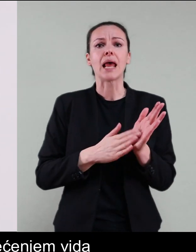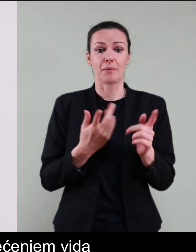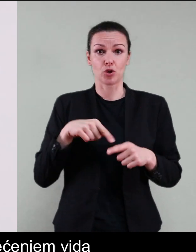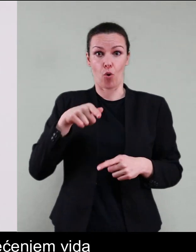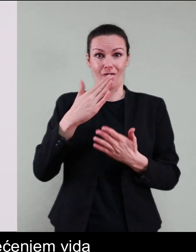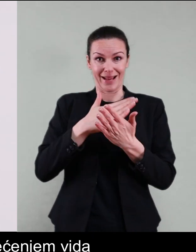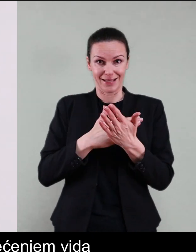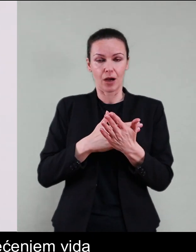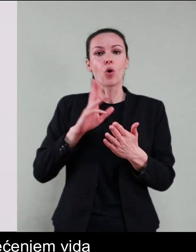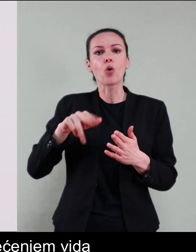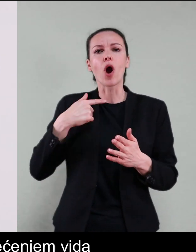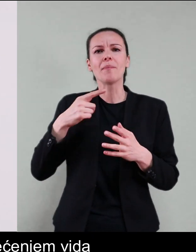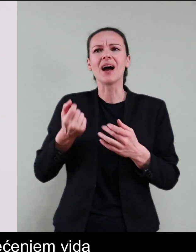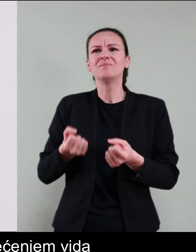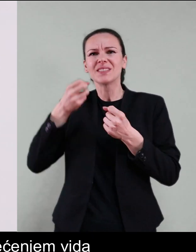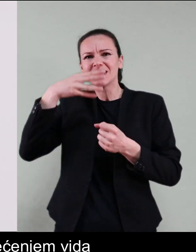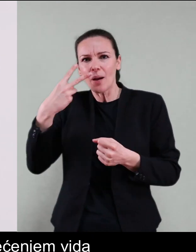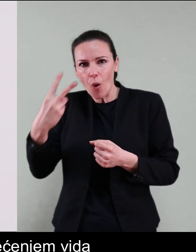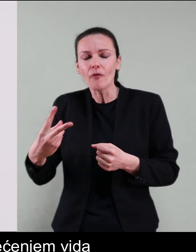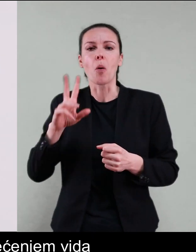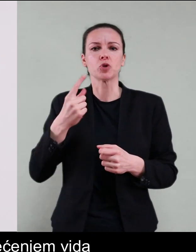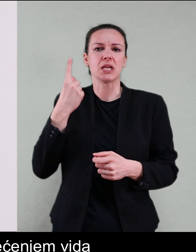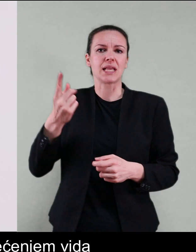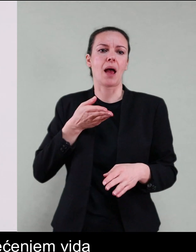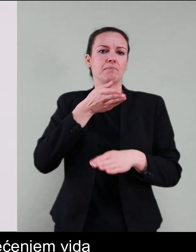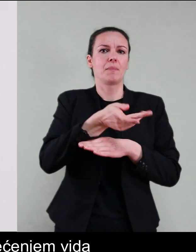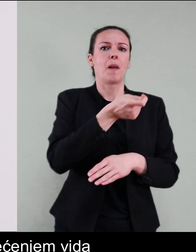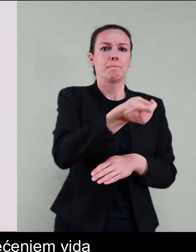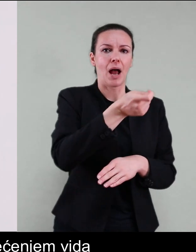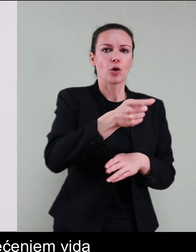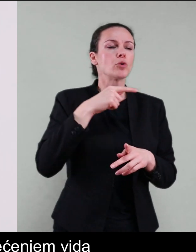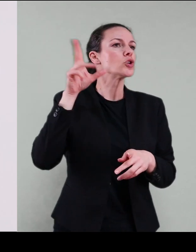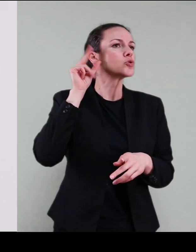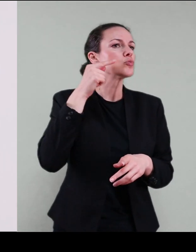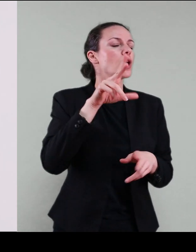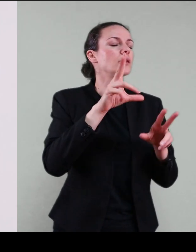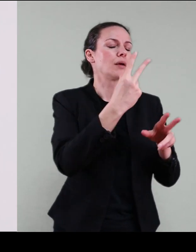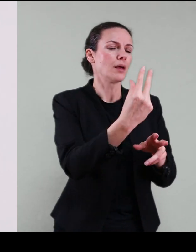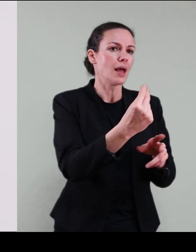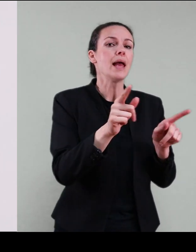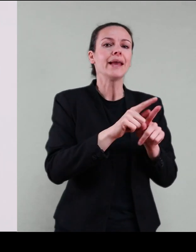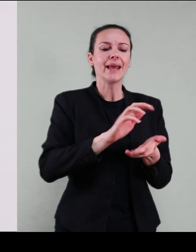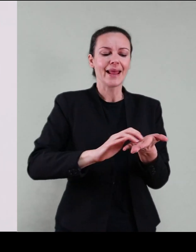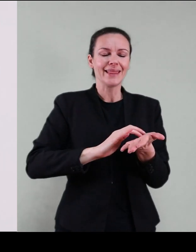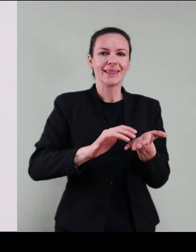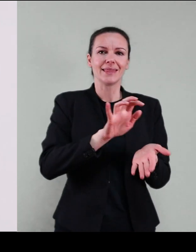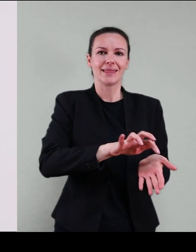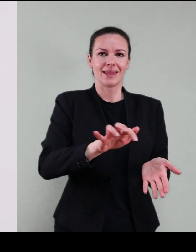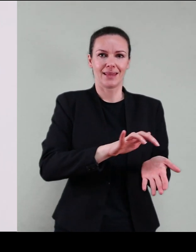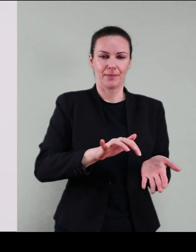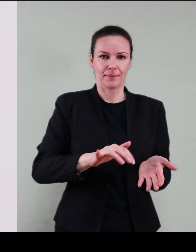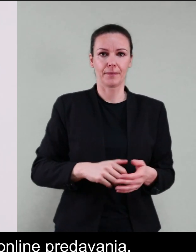Primjerice, zbog tog zakona osobe sa oštećenjem vida neovisno pristupaju bankomatima, koristići glasovne upute i taktilne tipke.